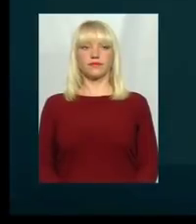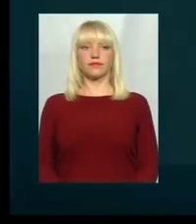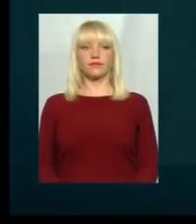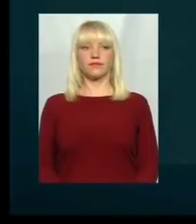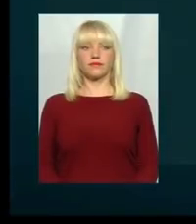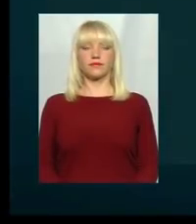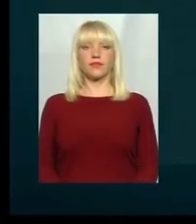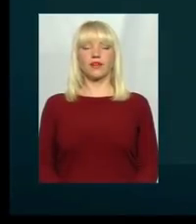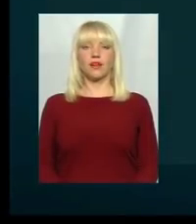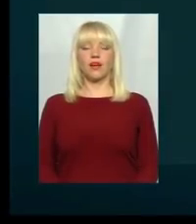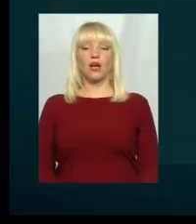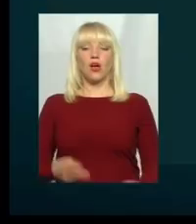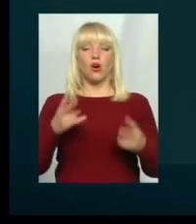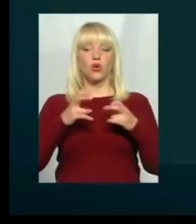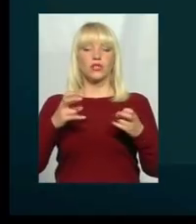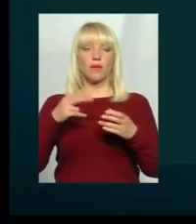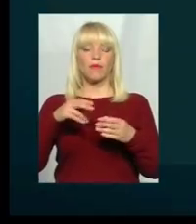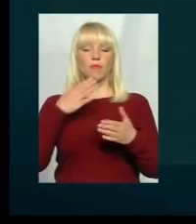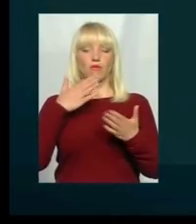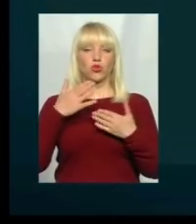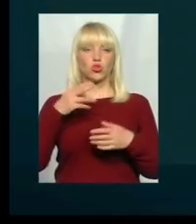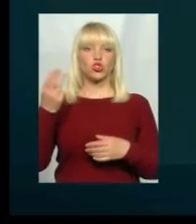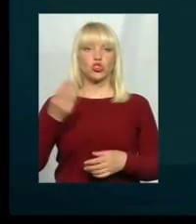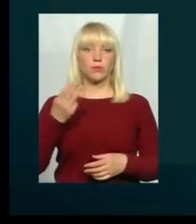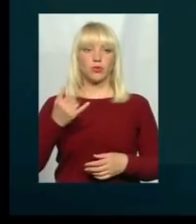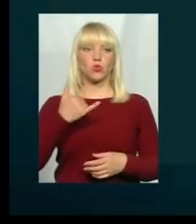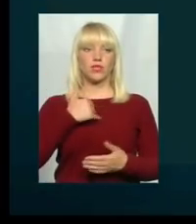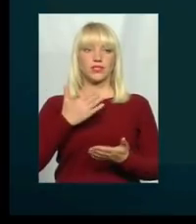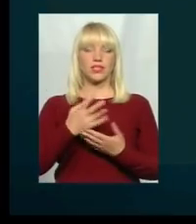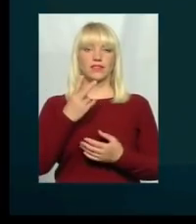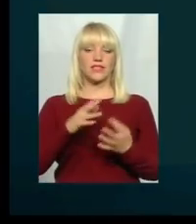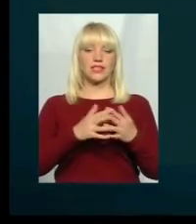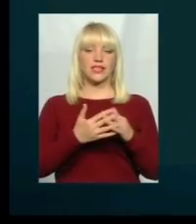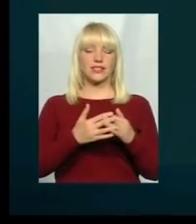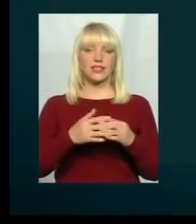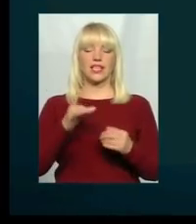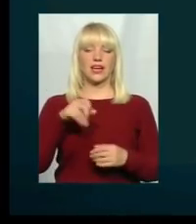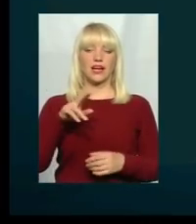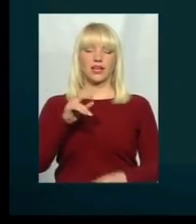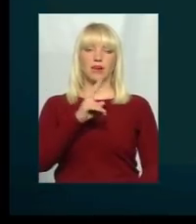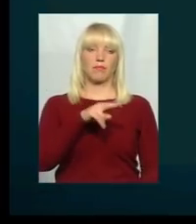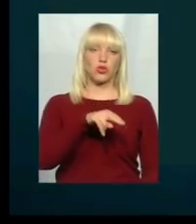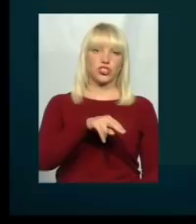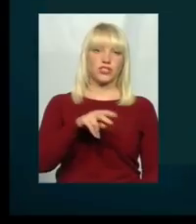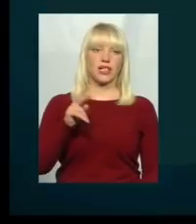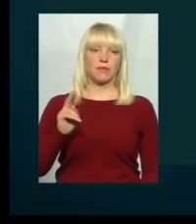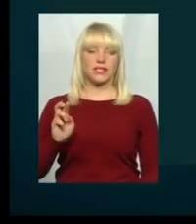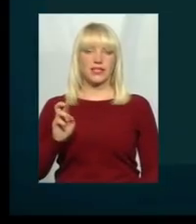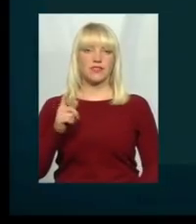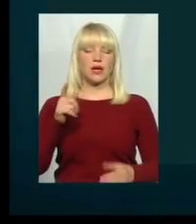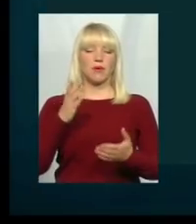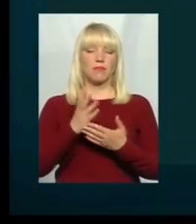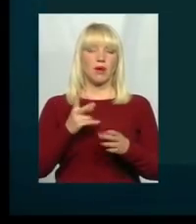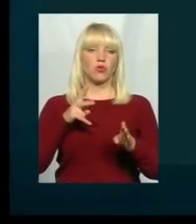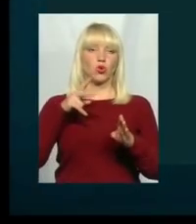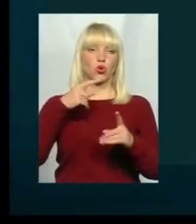Розглядуємо, наприклад, по відношенню до Шепетівки, у нас є дві сільські ради, це Плешчинська і Плесенська. Ми отримуємо додаткове